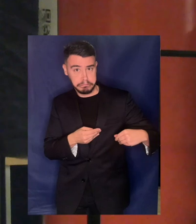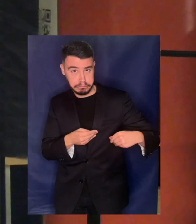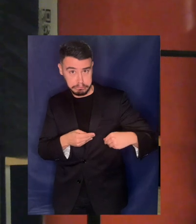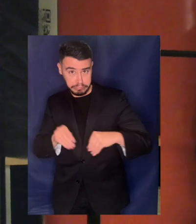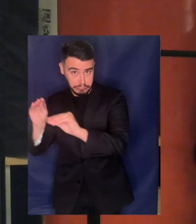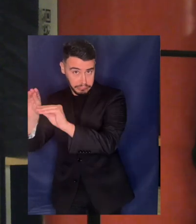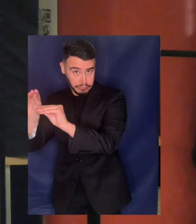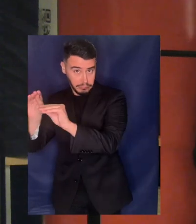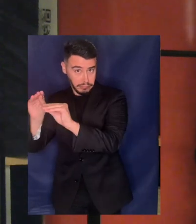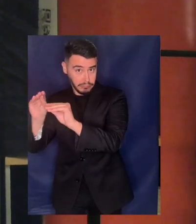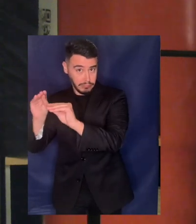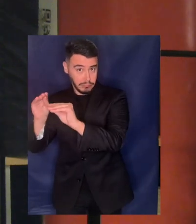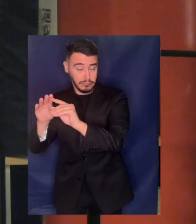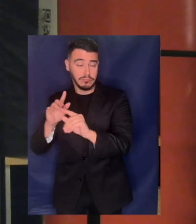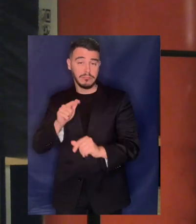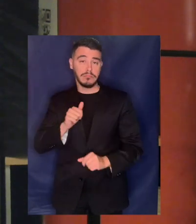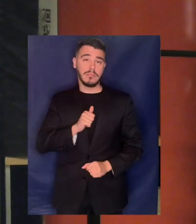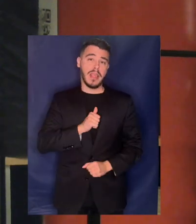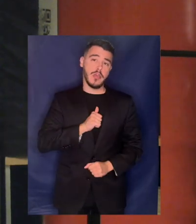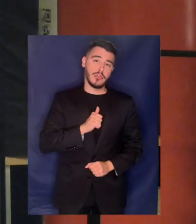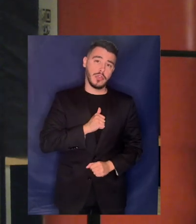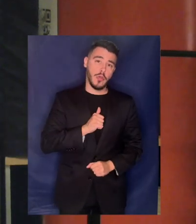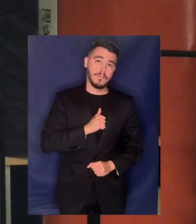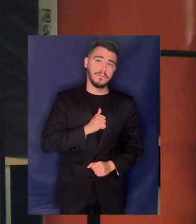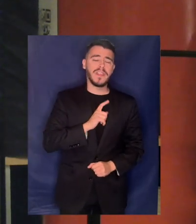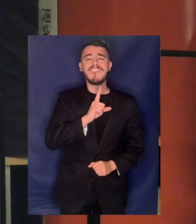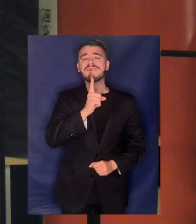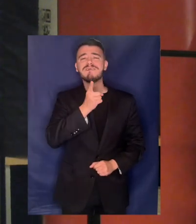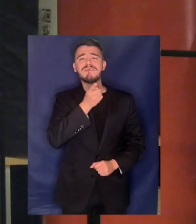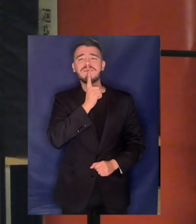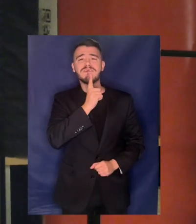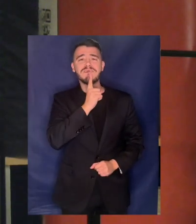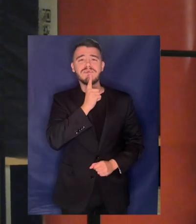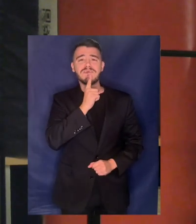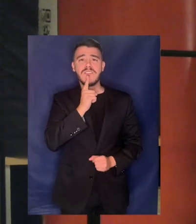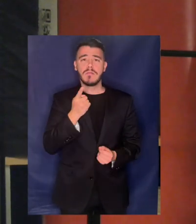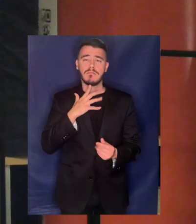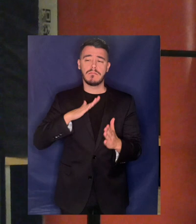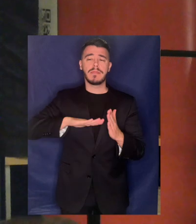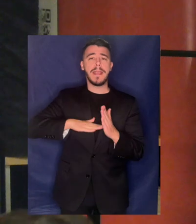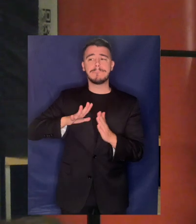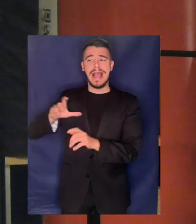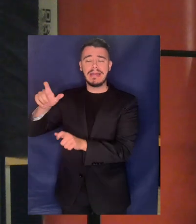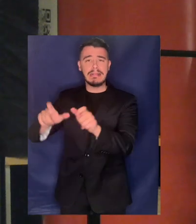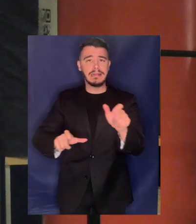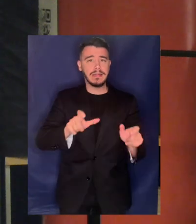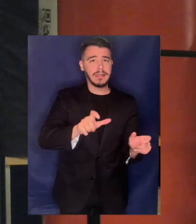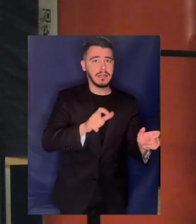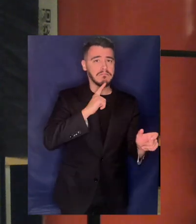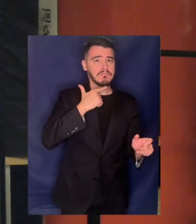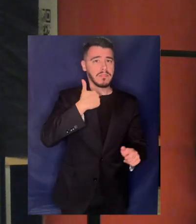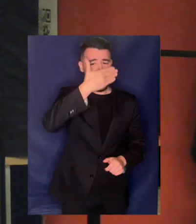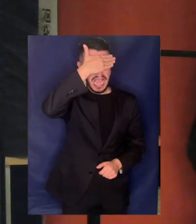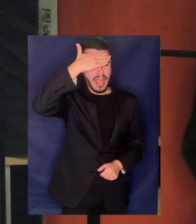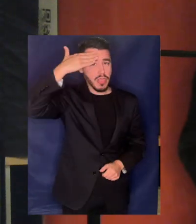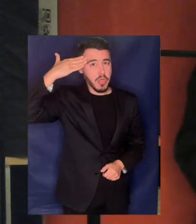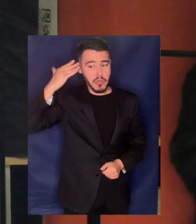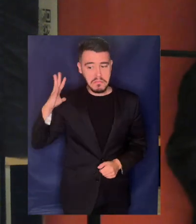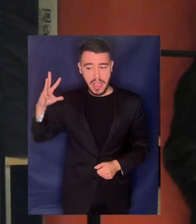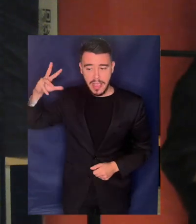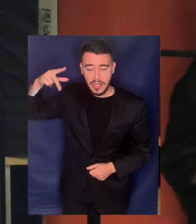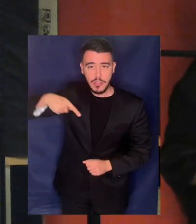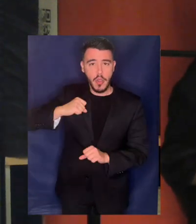μέρες ένα πλοστάσιο που άλλωστε βρέθηκε στα χέρια πολλών εργαζομένων της ΕΙΔΑΠ για να φτάσουμε σήμερα ως εδώ